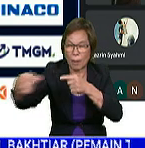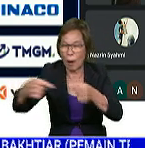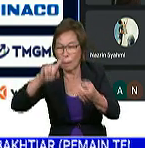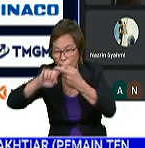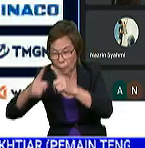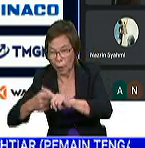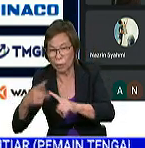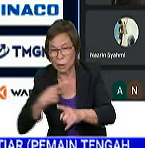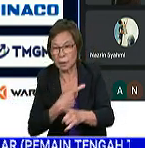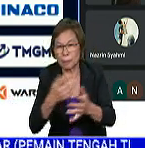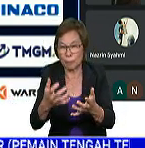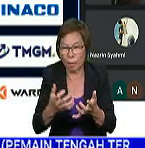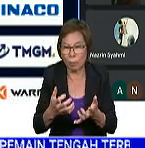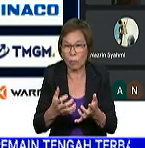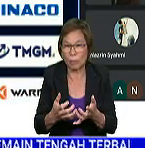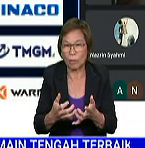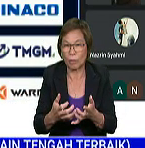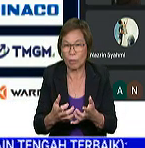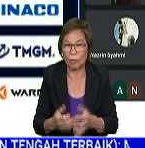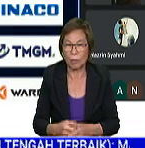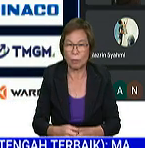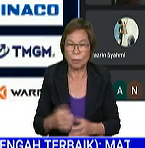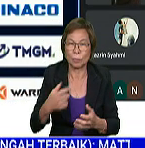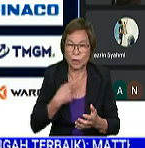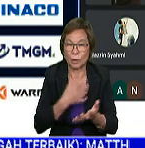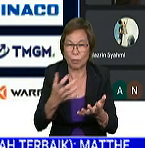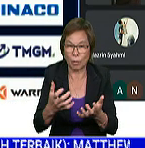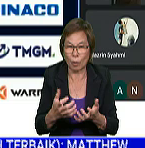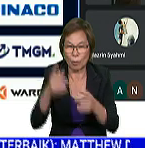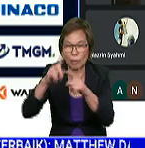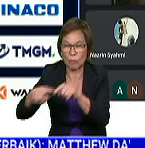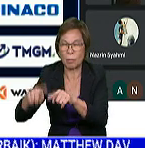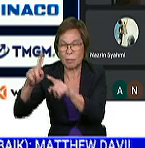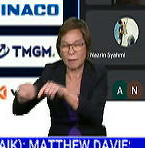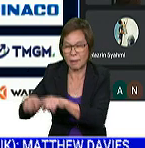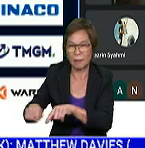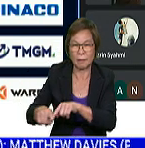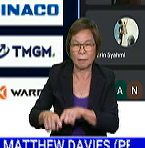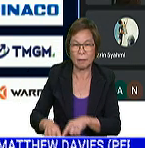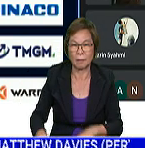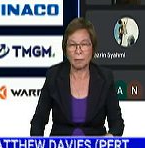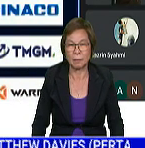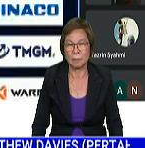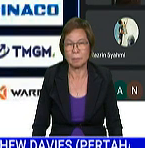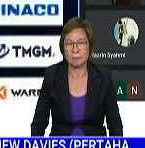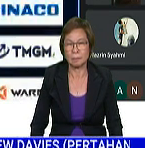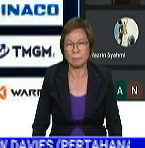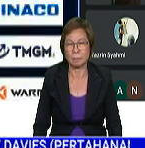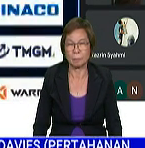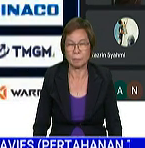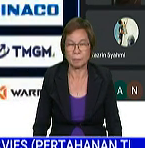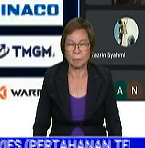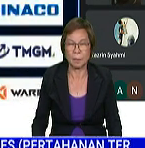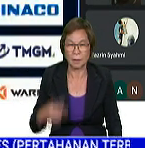memang kita nakkan variasi formasi. Tetapi, saya beritahu, setiap kali kita